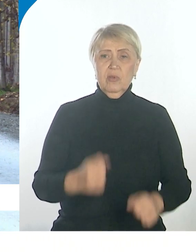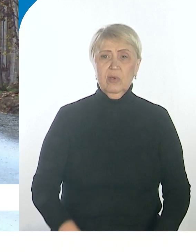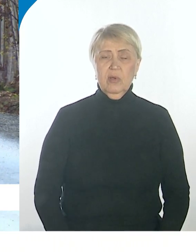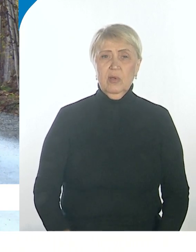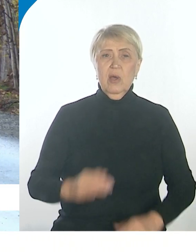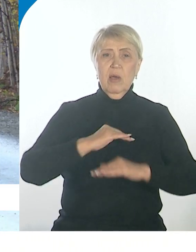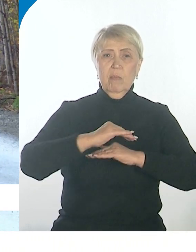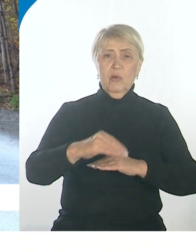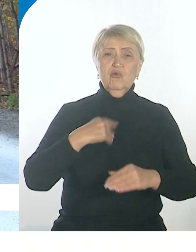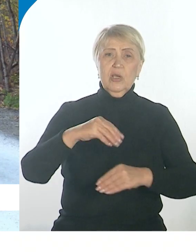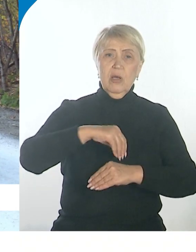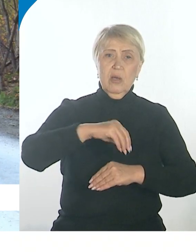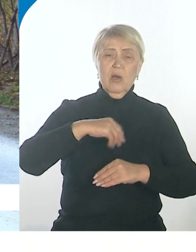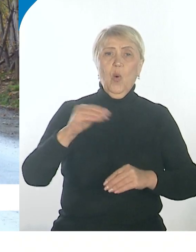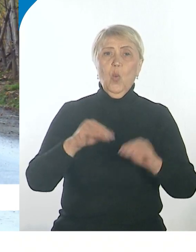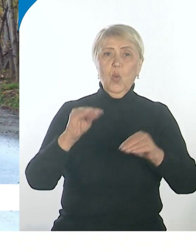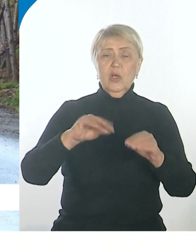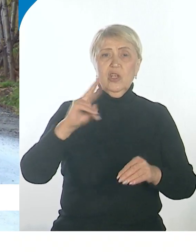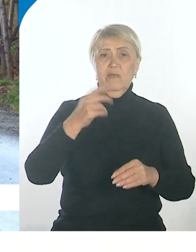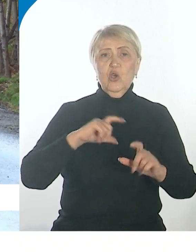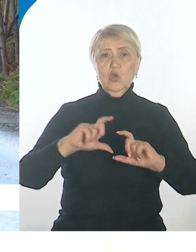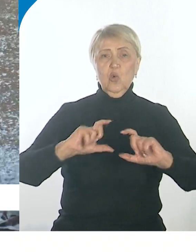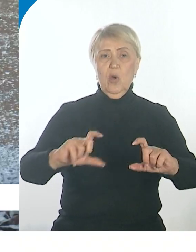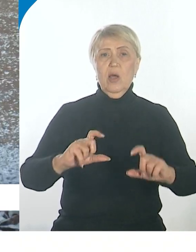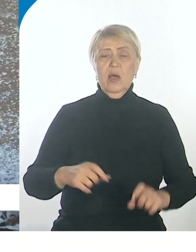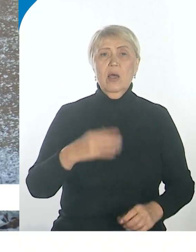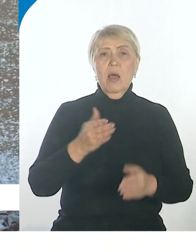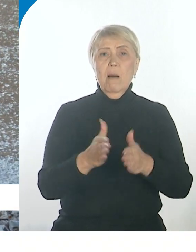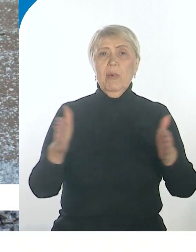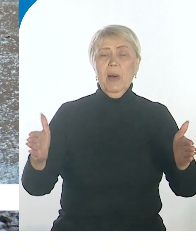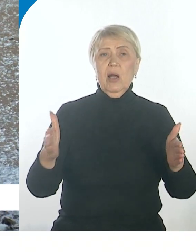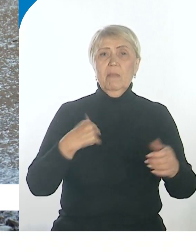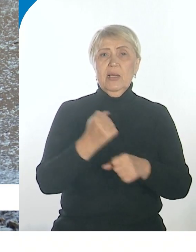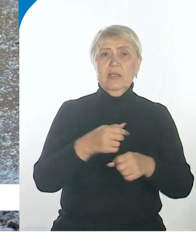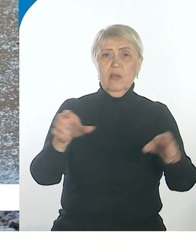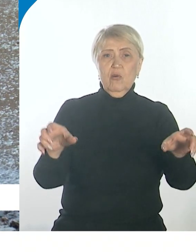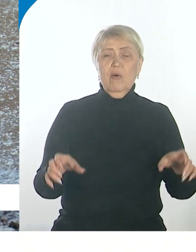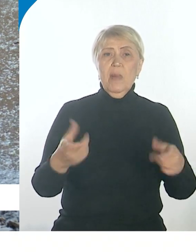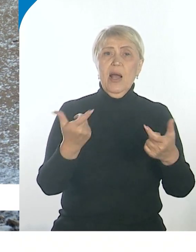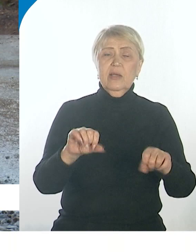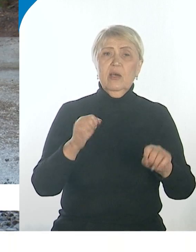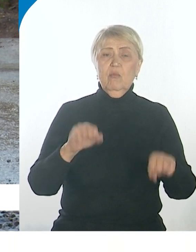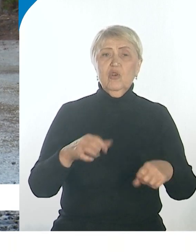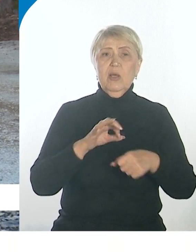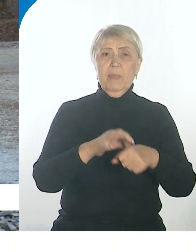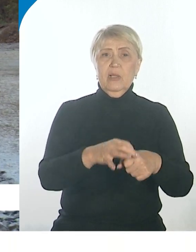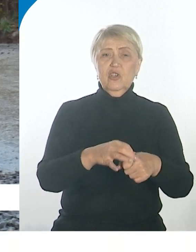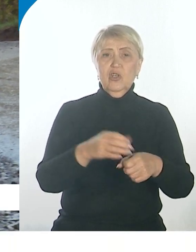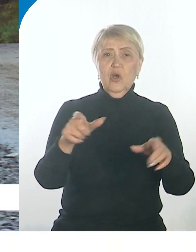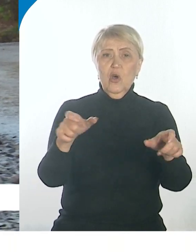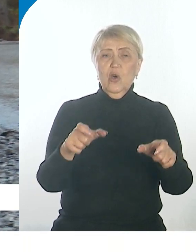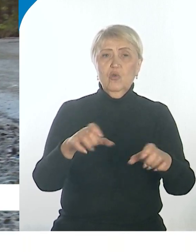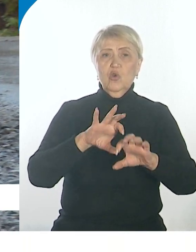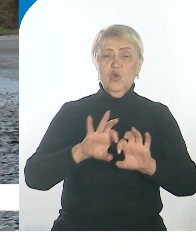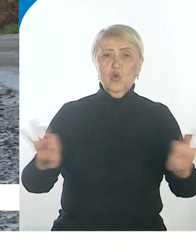отсыпали подушку, уложили два слоя асфальта. По бокам трассы обустроили кюветы, где необходимо проложили трубы для отвода воды.